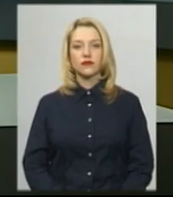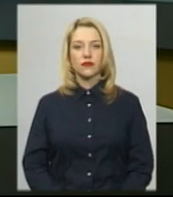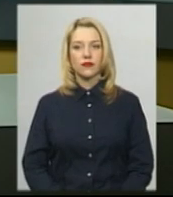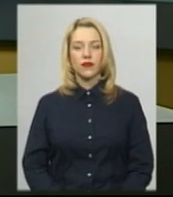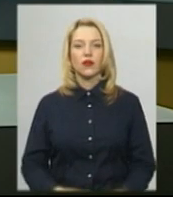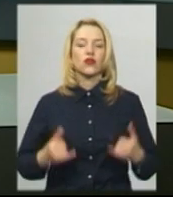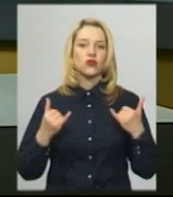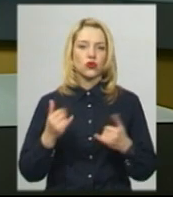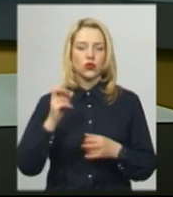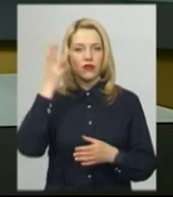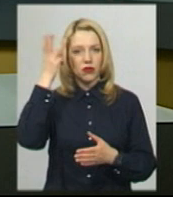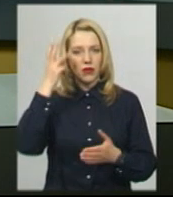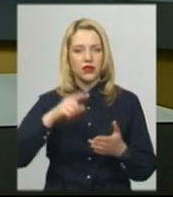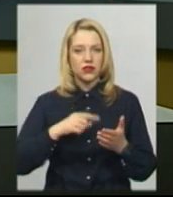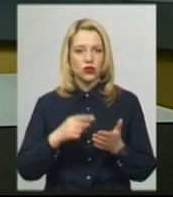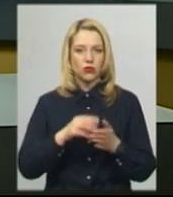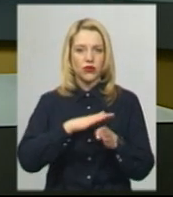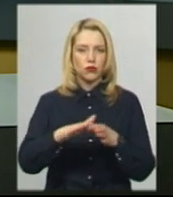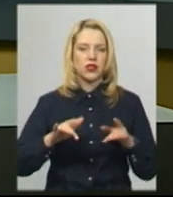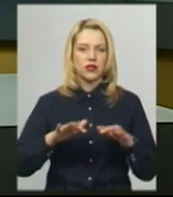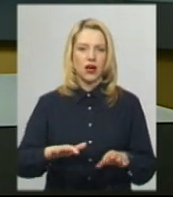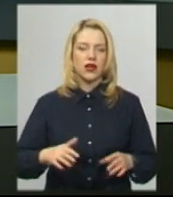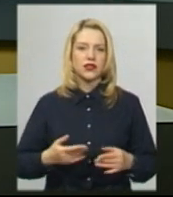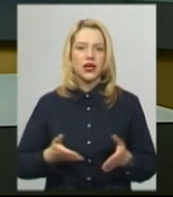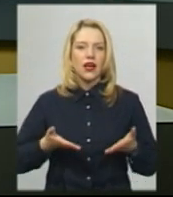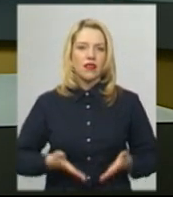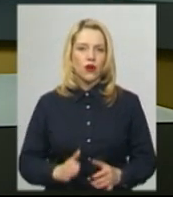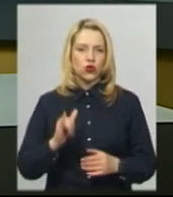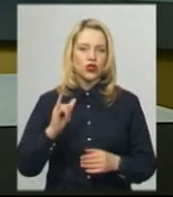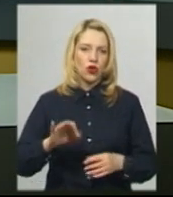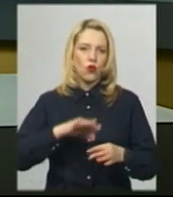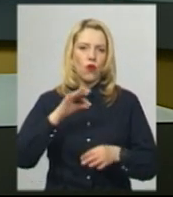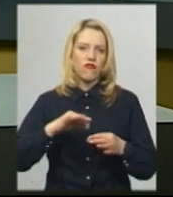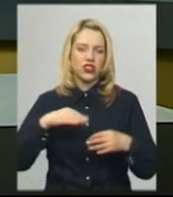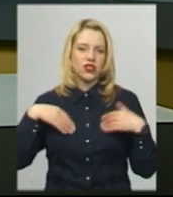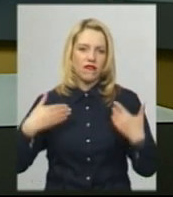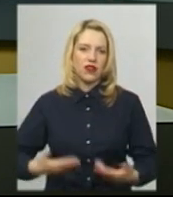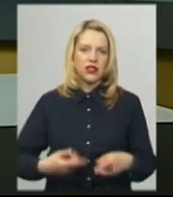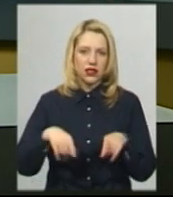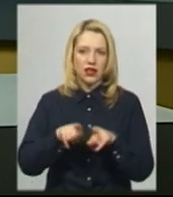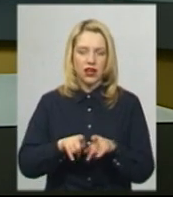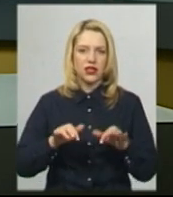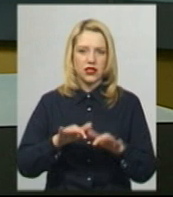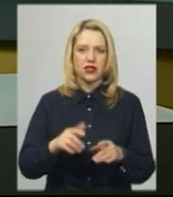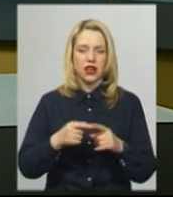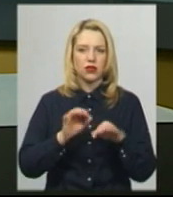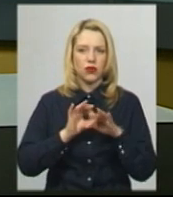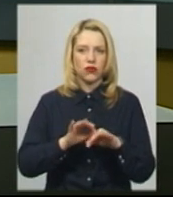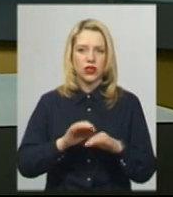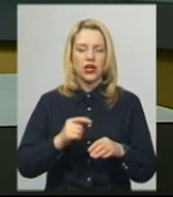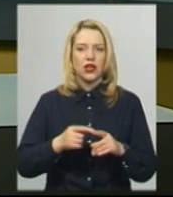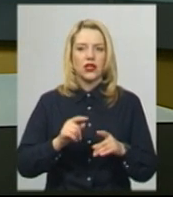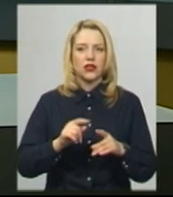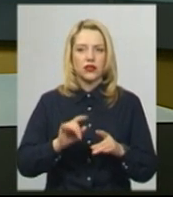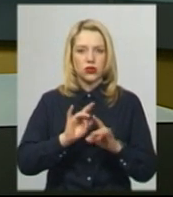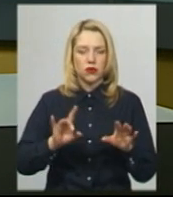Сьогодні у Хмельницькому відбулася акція «Народжені у вишиванках». Такий захід проводять вп'яти, розповідає Суспільному ініціаторка